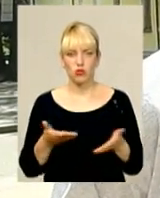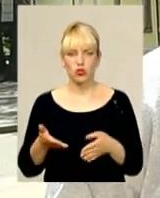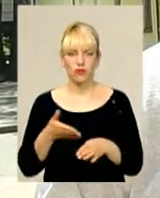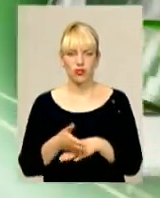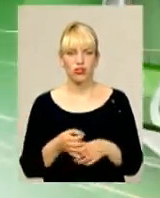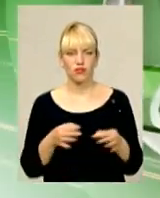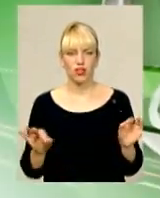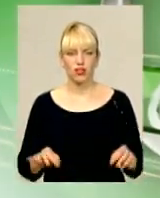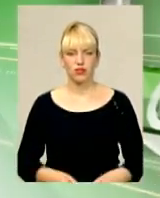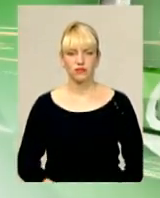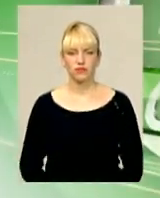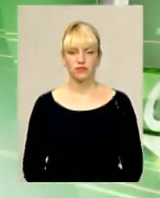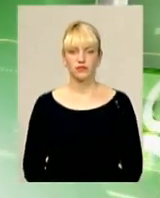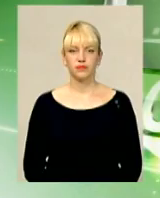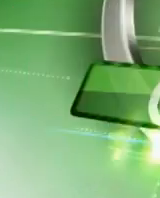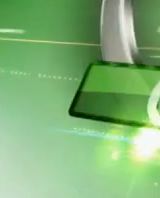вільний.